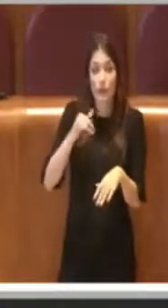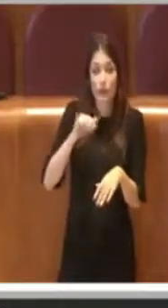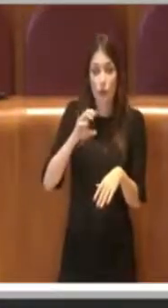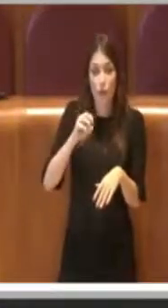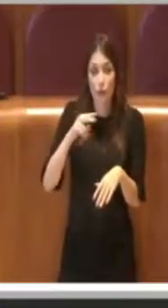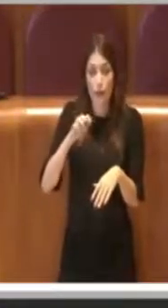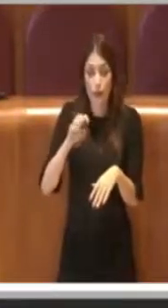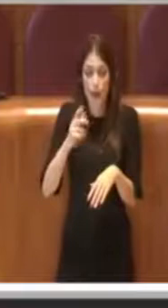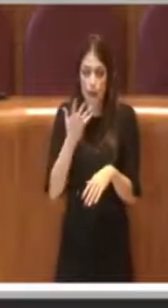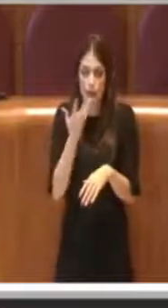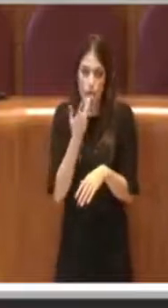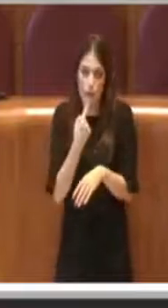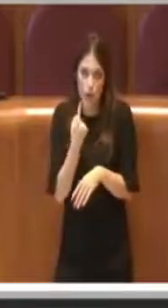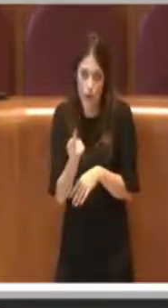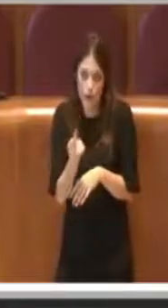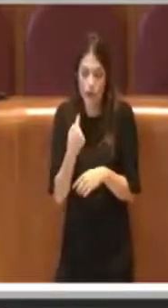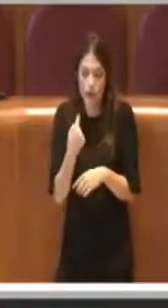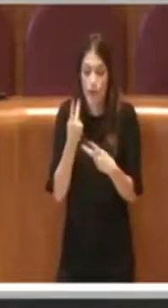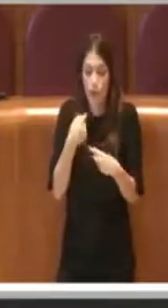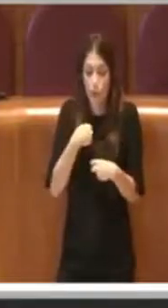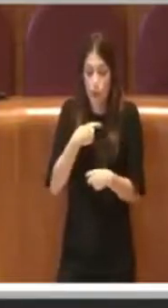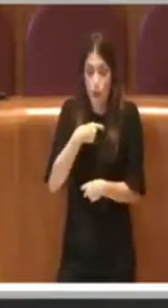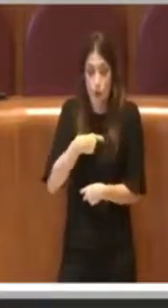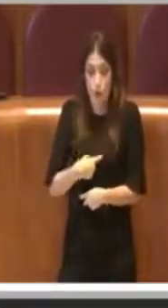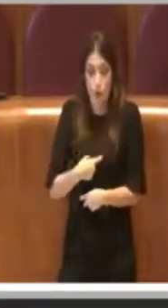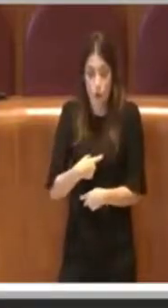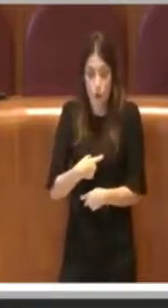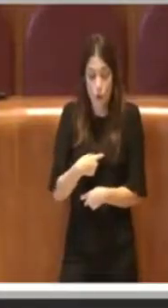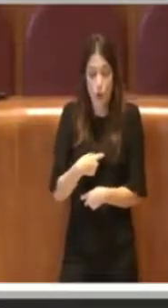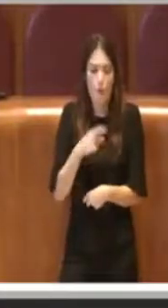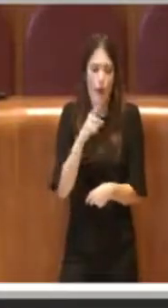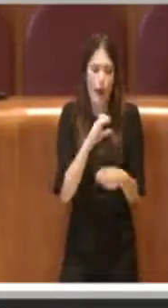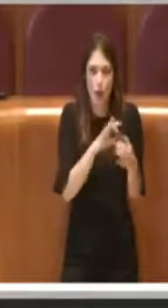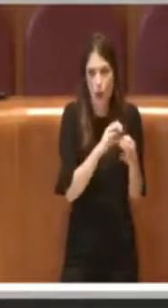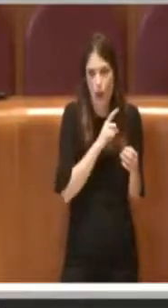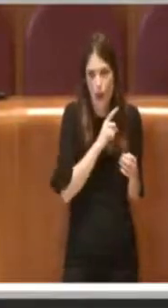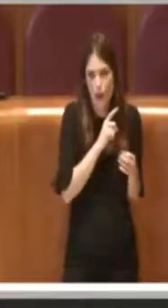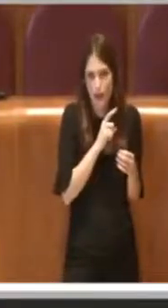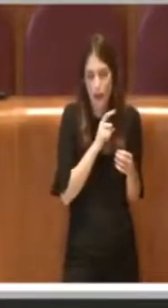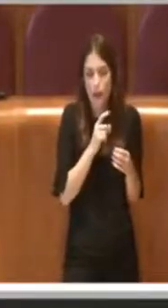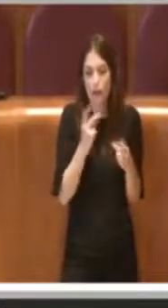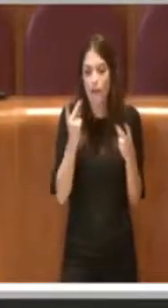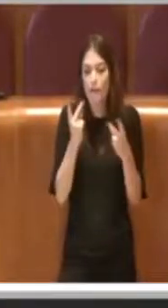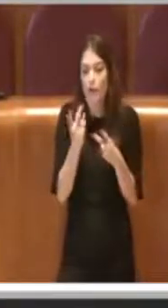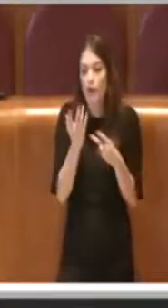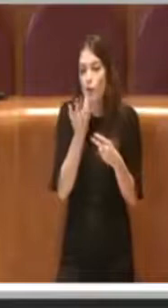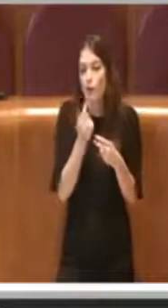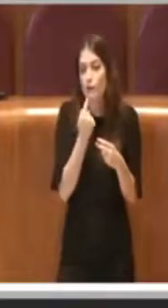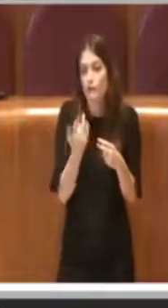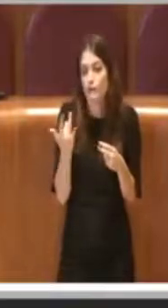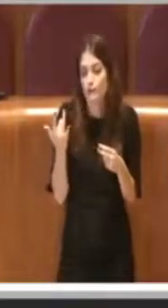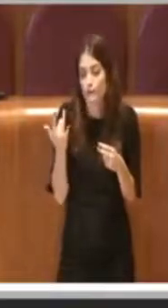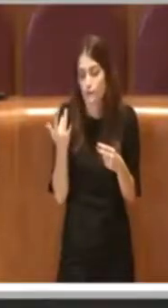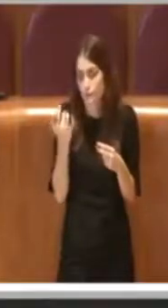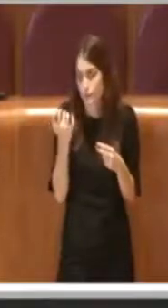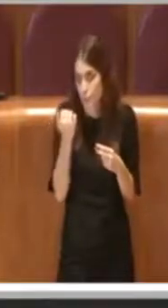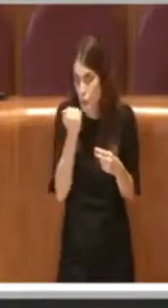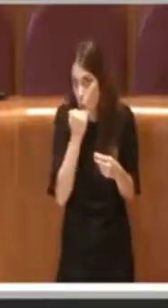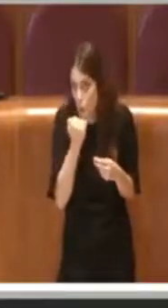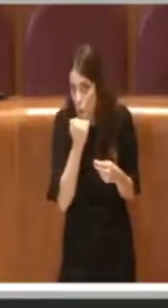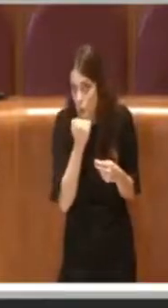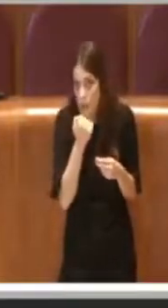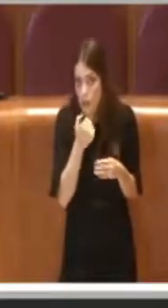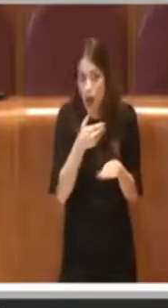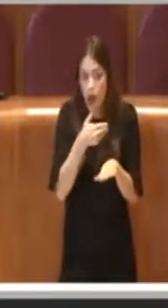dirlo, sì, innanzitutto io personalmente, credo anche a nome dei miei colleghi, credo sia giusto scusarsi per questo ritardo,